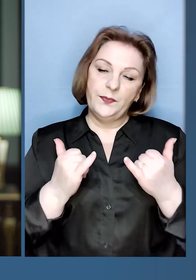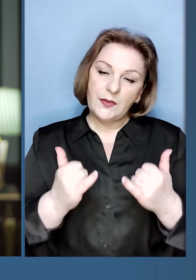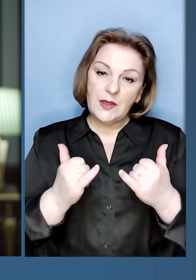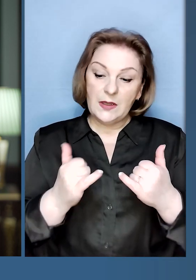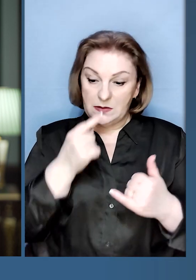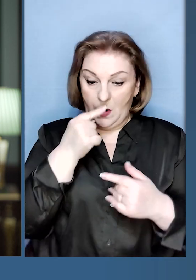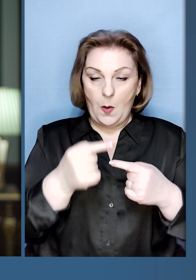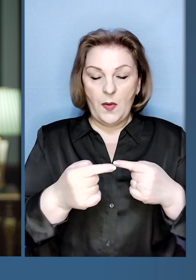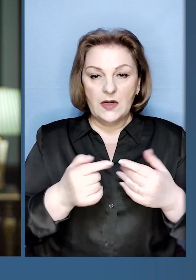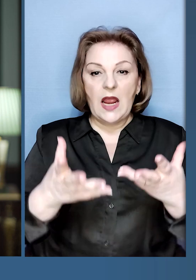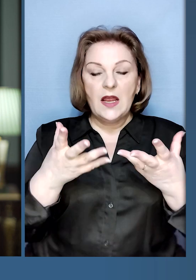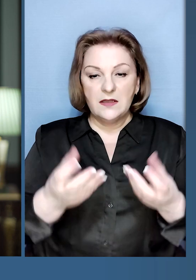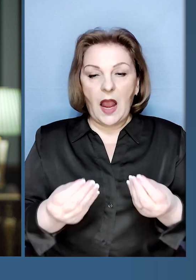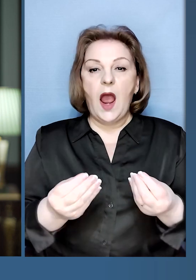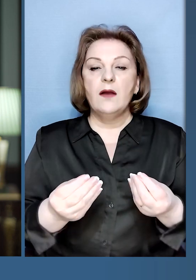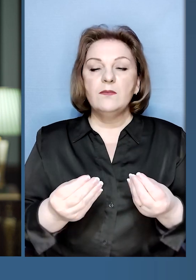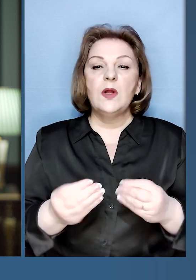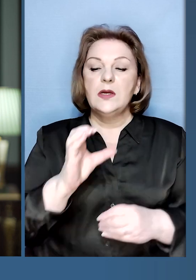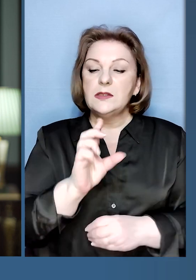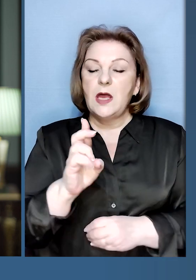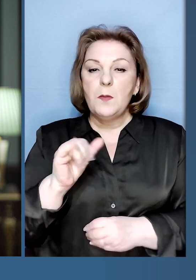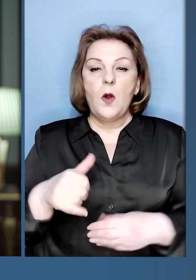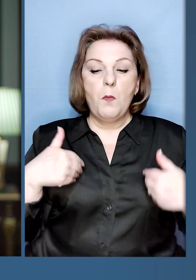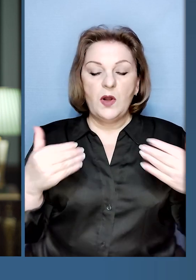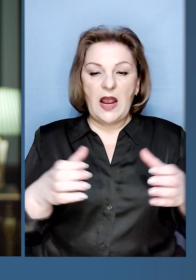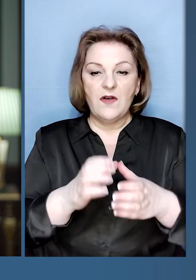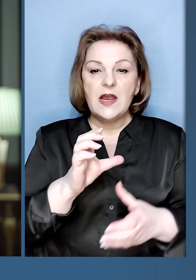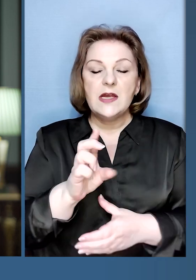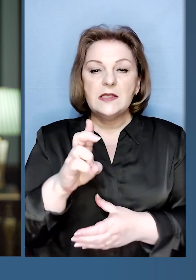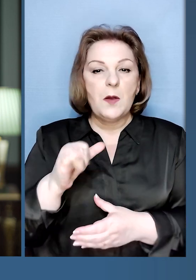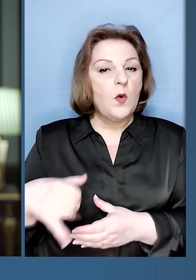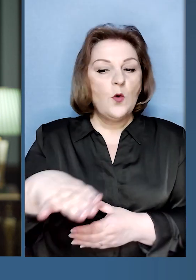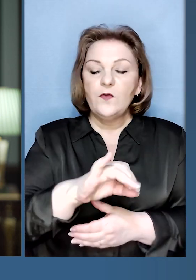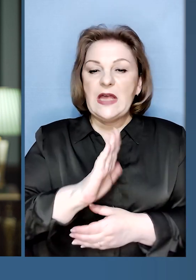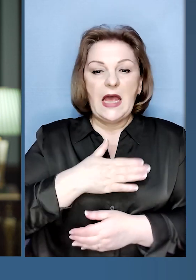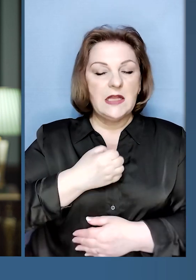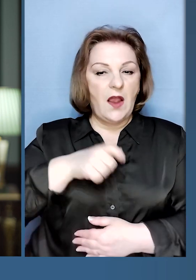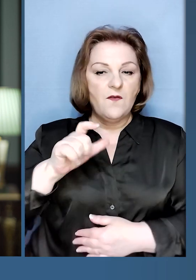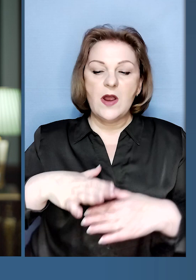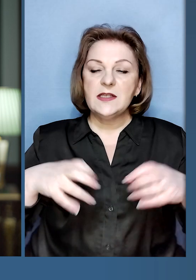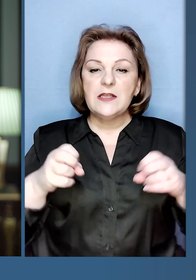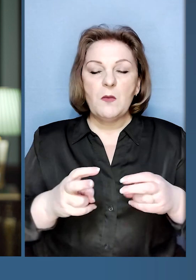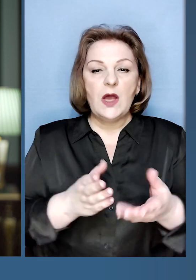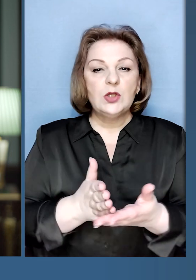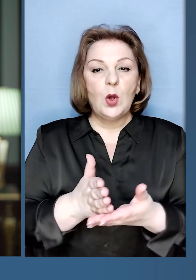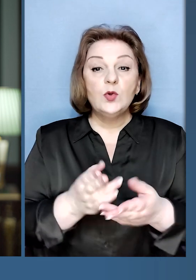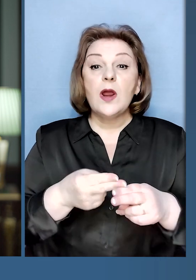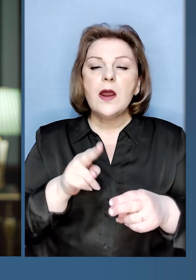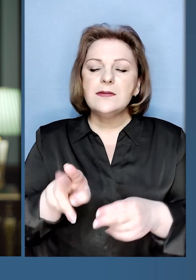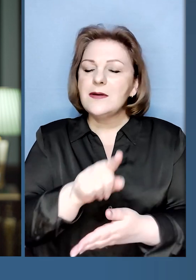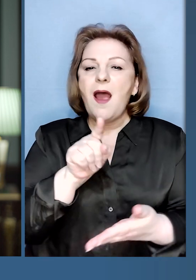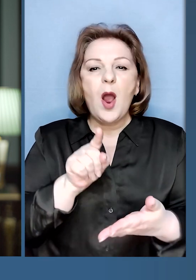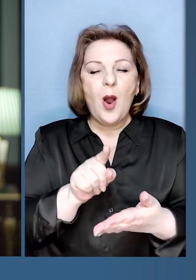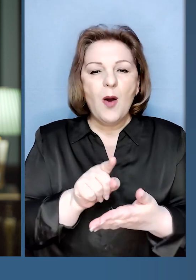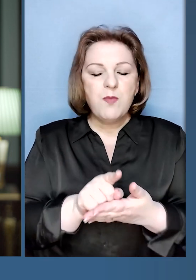Сьогодні ж напередодні Дня СБУ привітав колектив СБУ усіх наших воїнів-спецслужбовців.